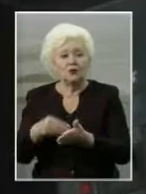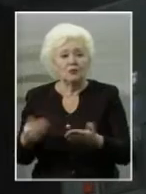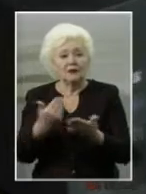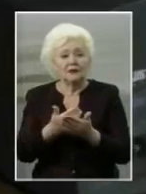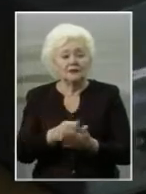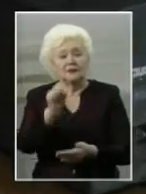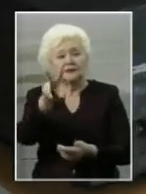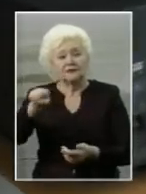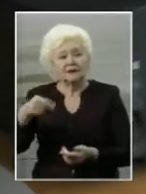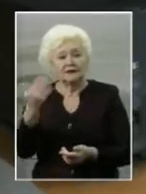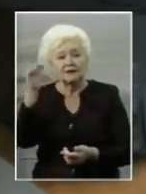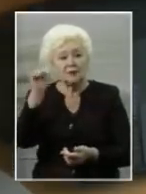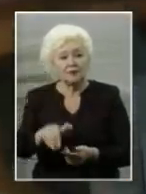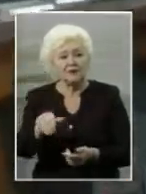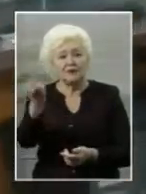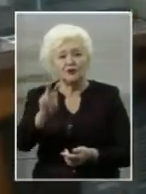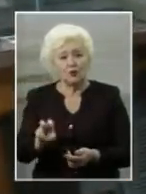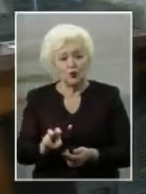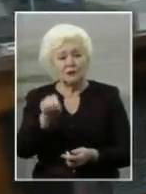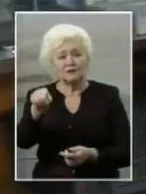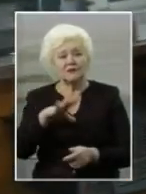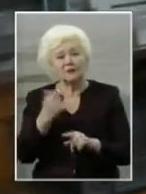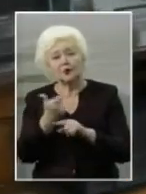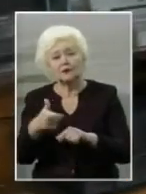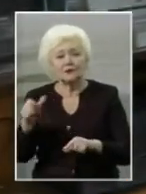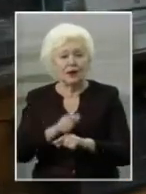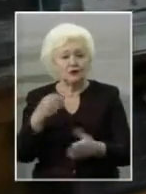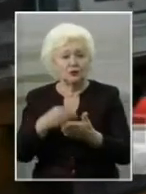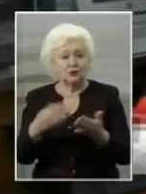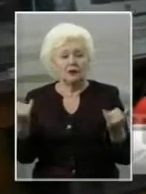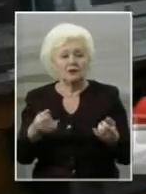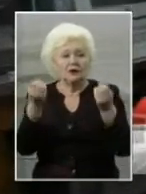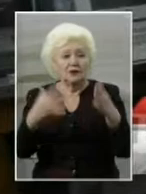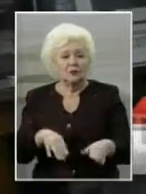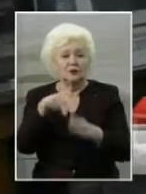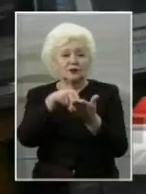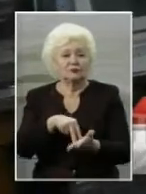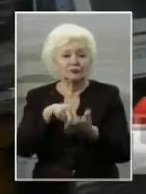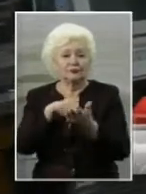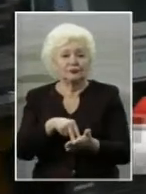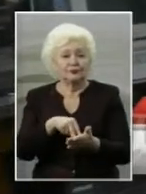13,5 тисяч доларів. Це було надто дорого. А зараз він просто стоїть.